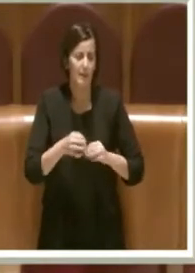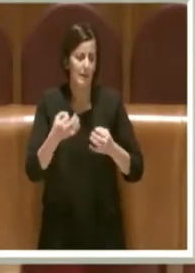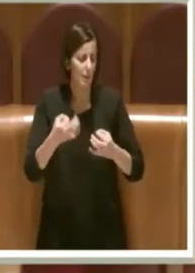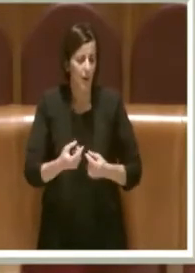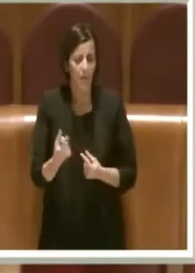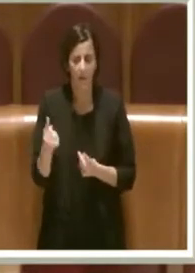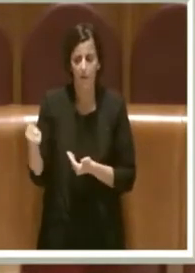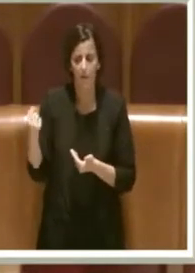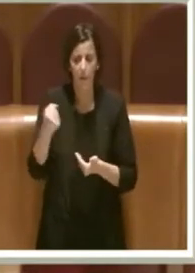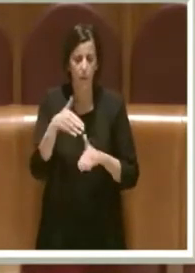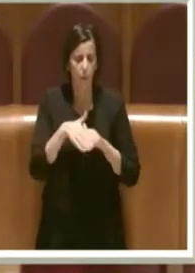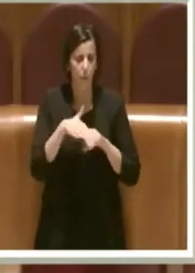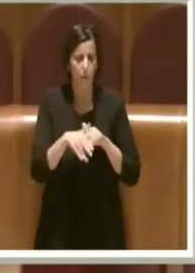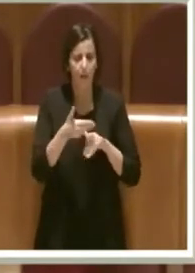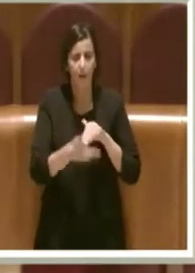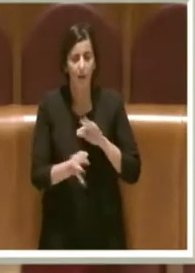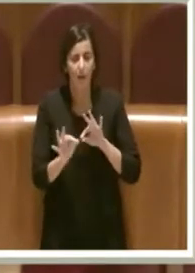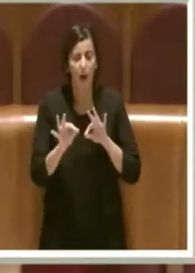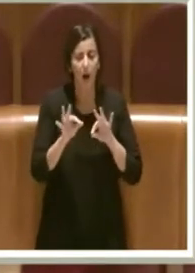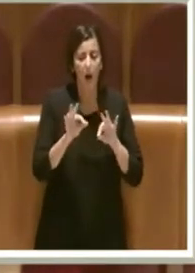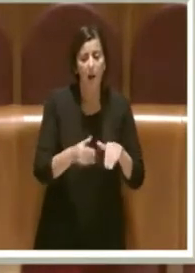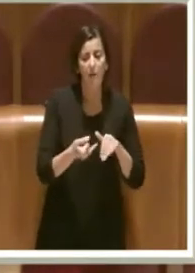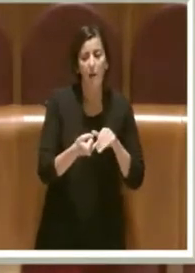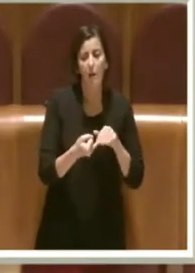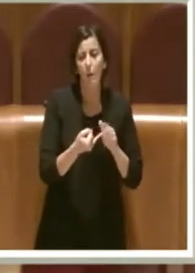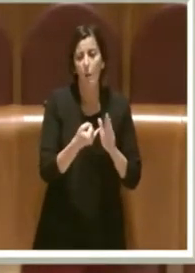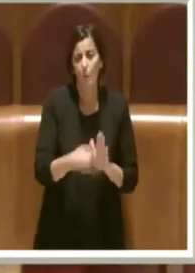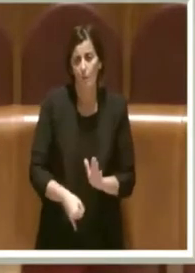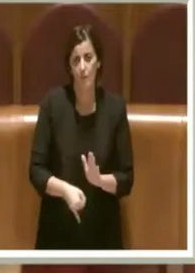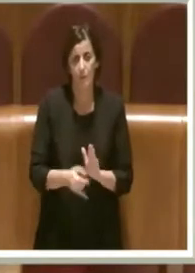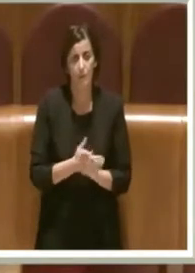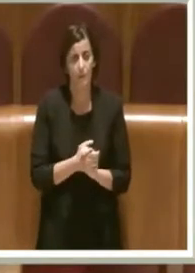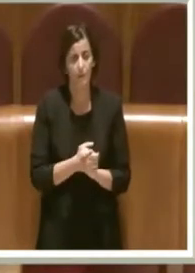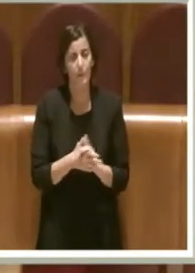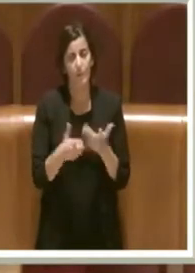Perché arrivano all'ultimo, ma soprattutto